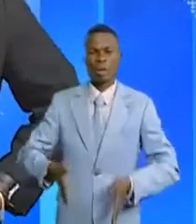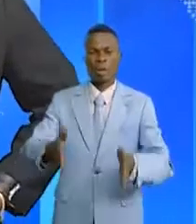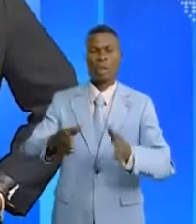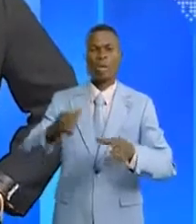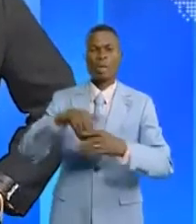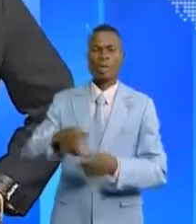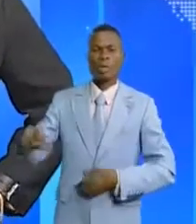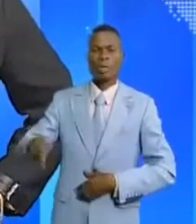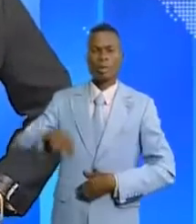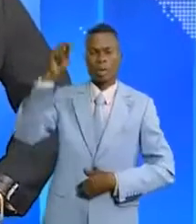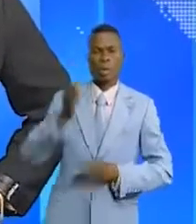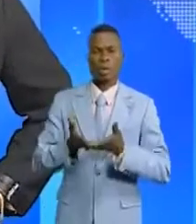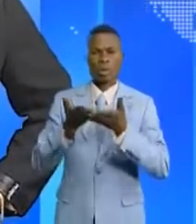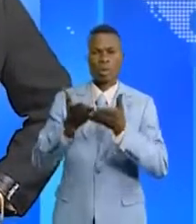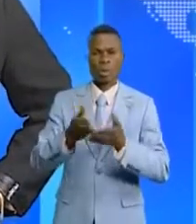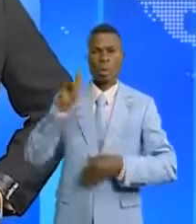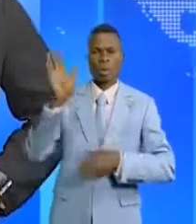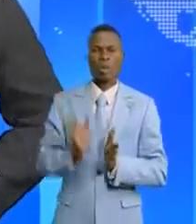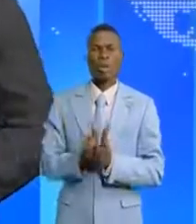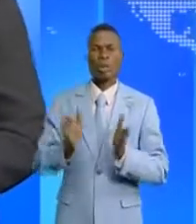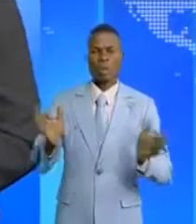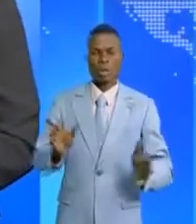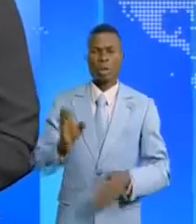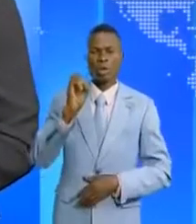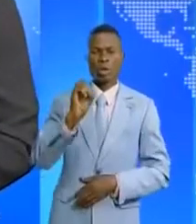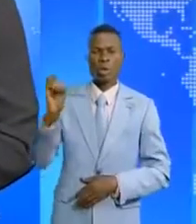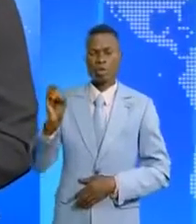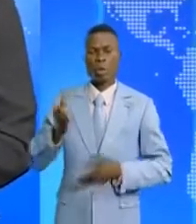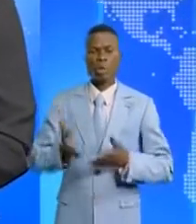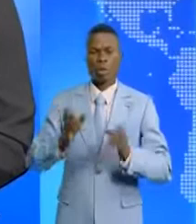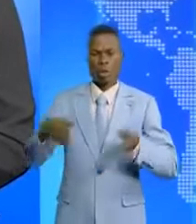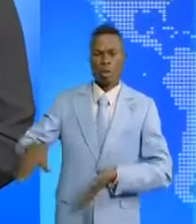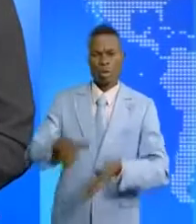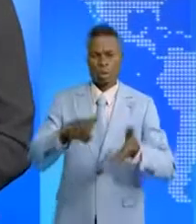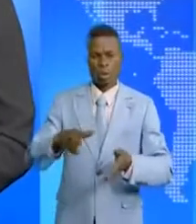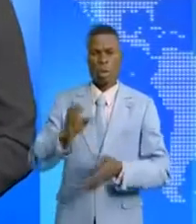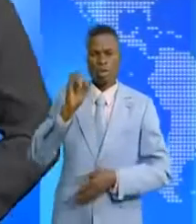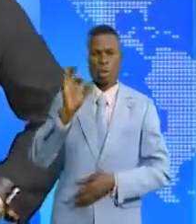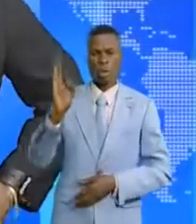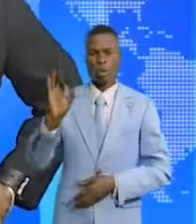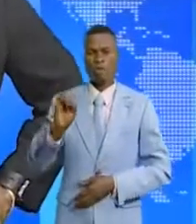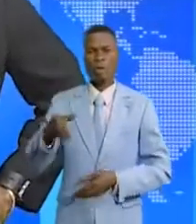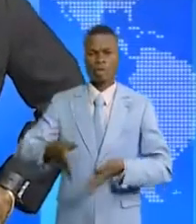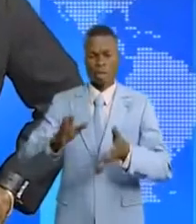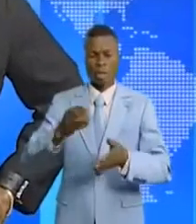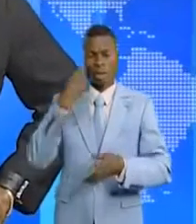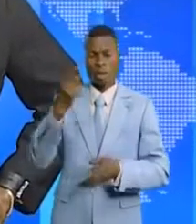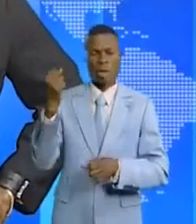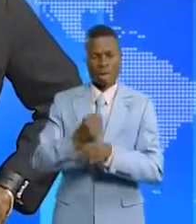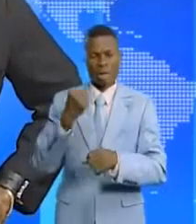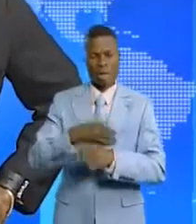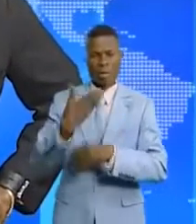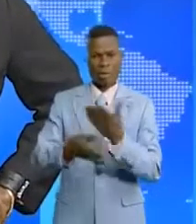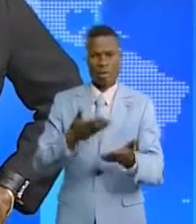province du Nord-Kivu. Le directeur général de l'office de route est allé évaluer les niveaux d'exécution des